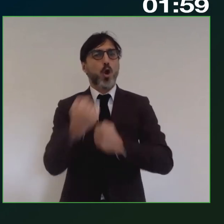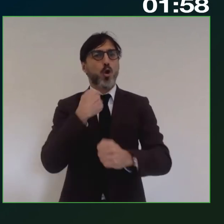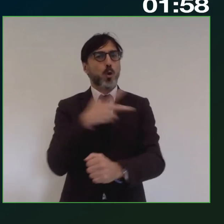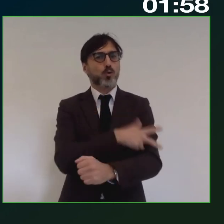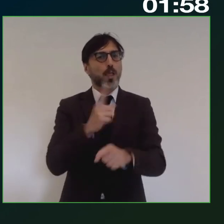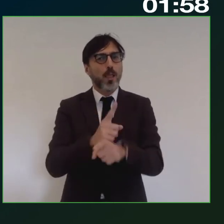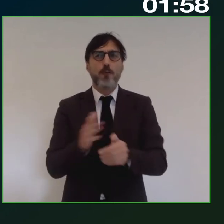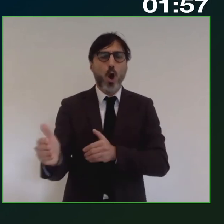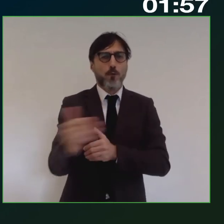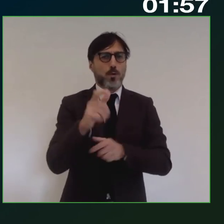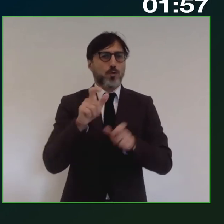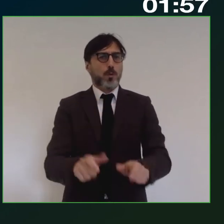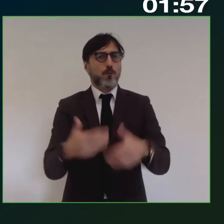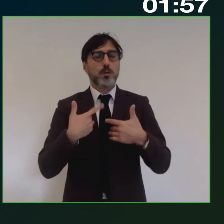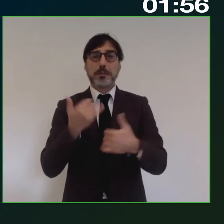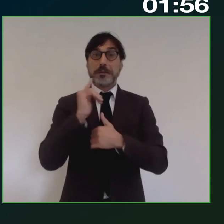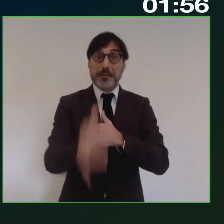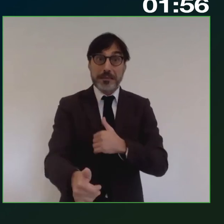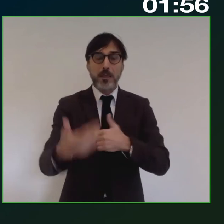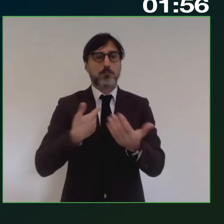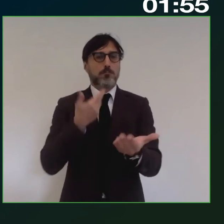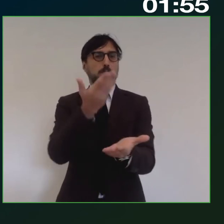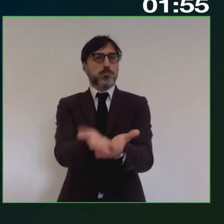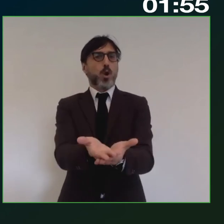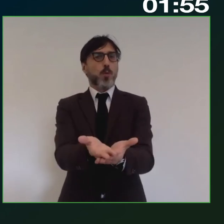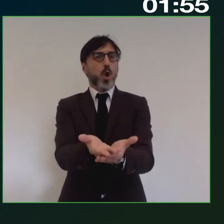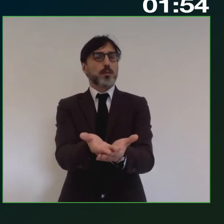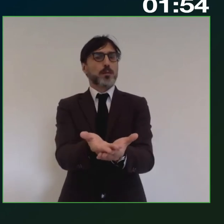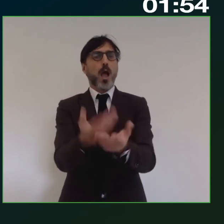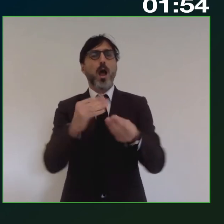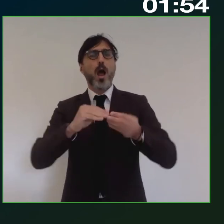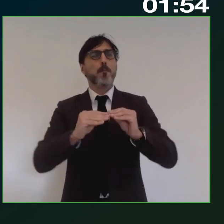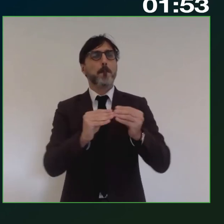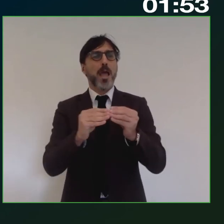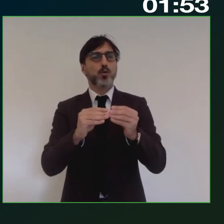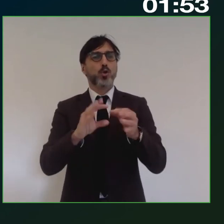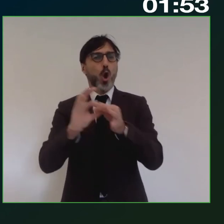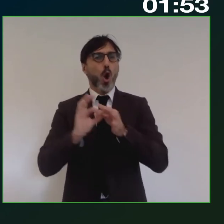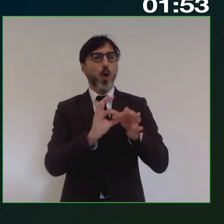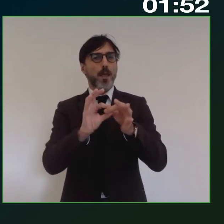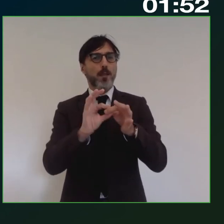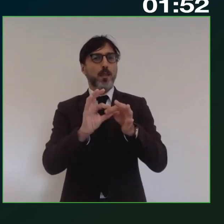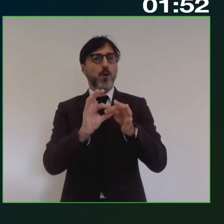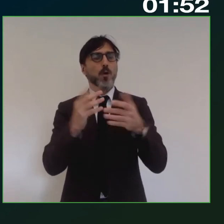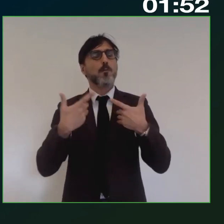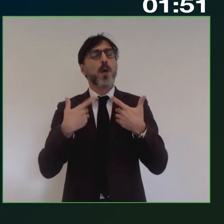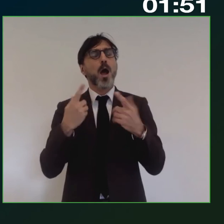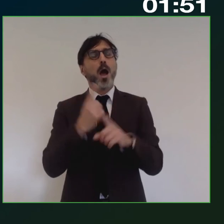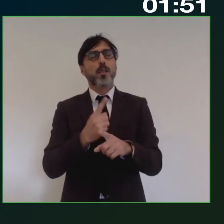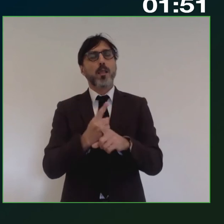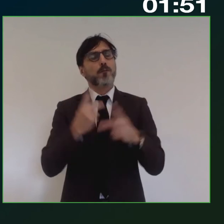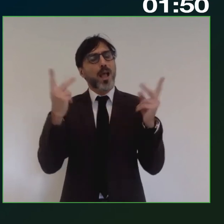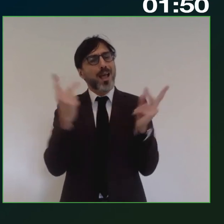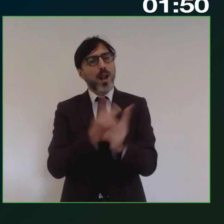quindi assolutamente sì alla proposta in discussione sul metodo cooperativo ma che sia realmente